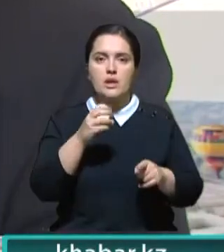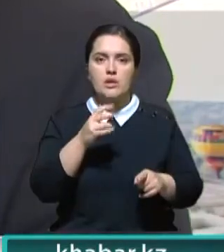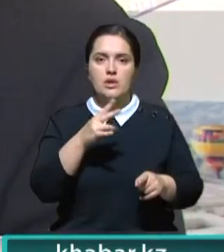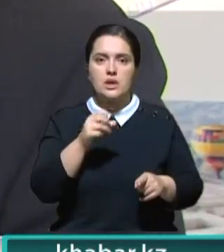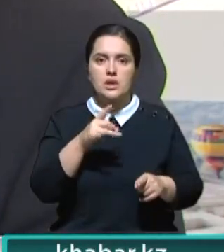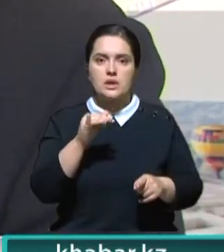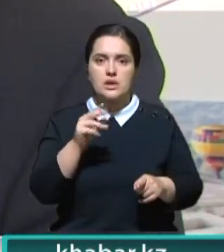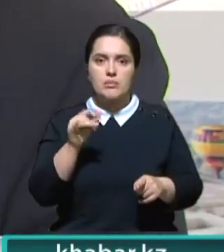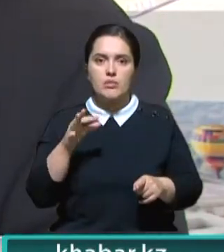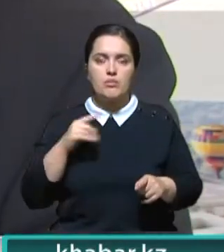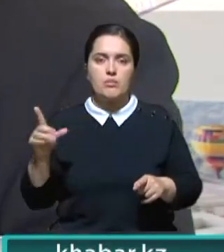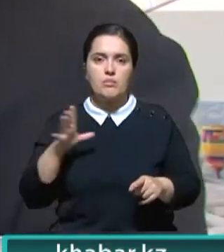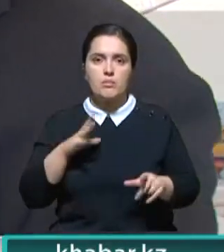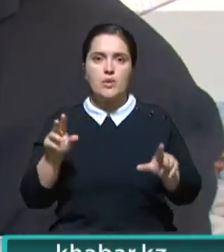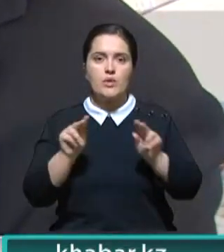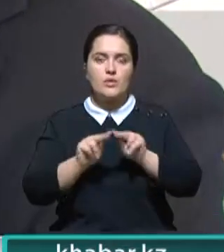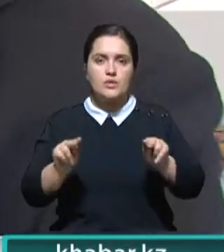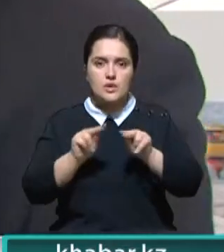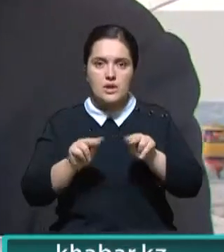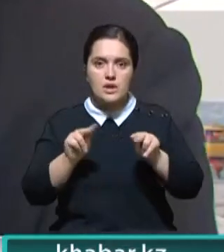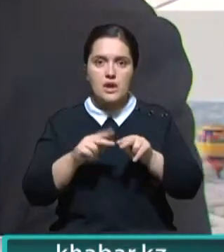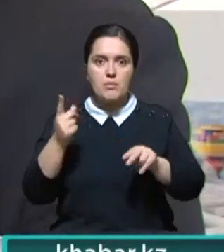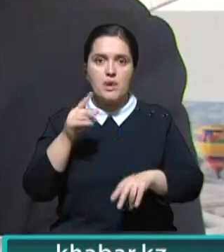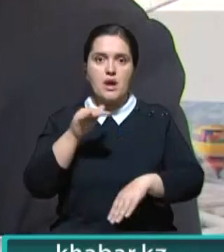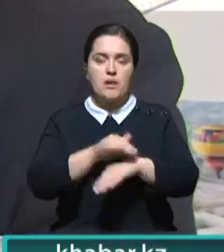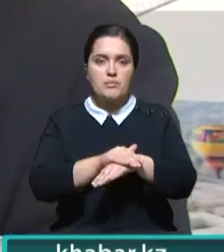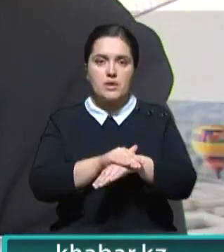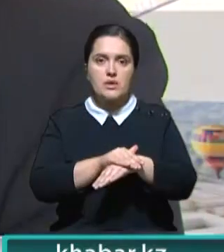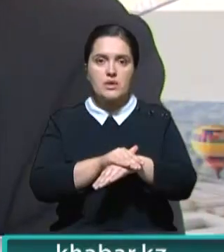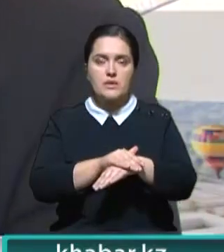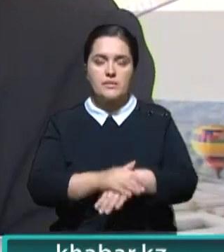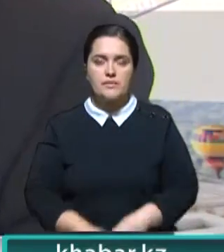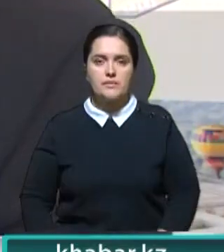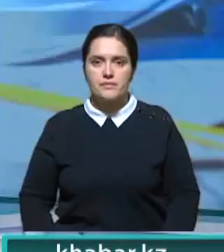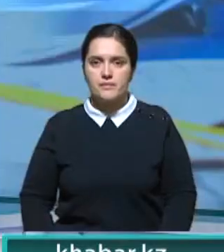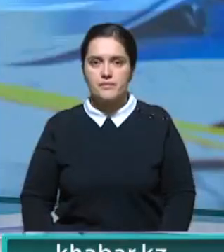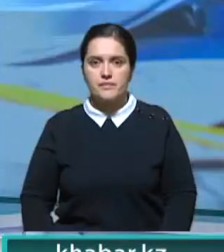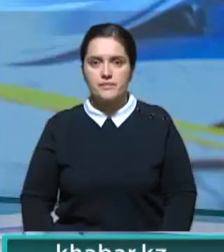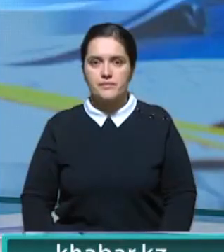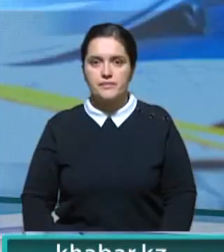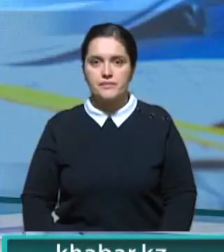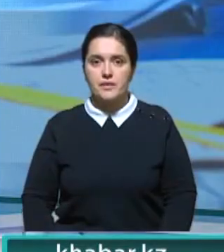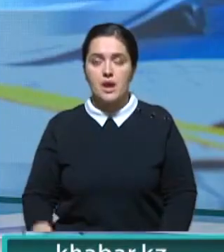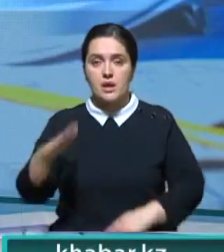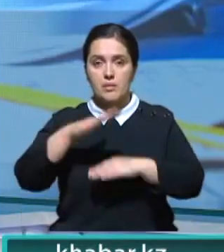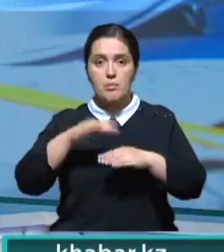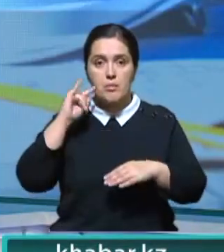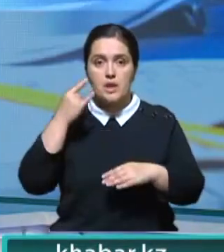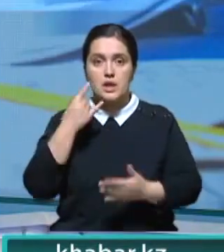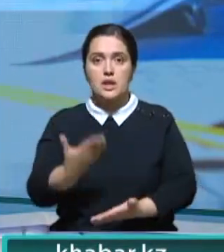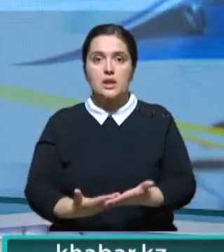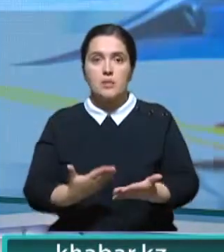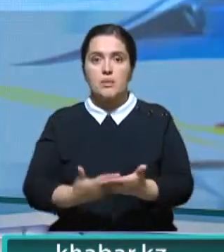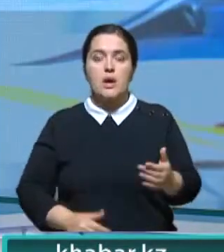как раз профессором астрономии в Мичиганском университете, который первый обнаружил вот эту комету. И еще о строительстве. Акимату Павлодара